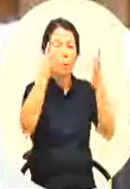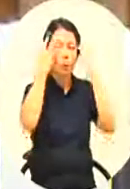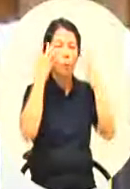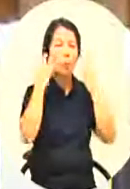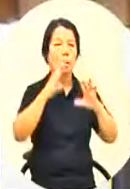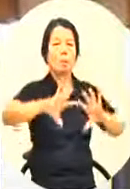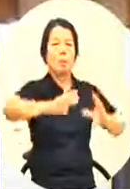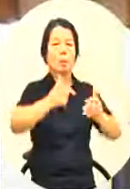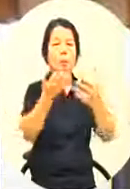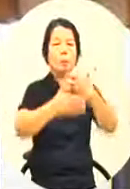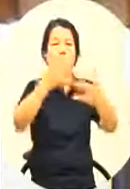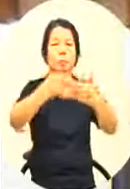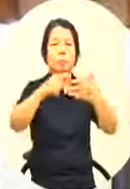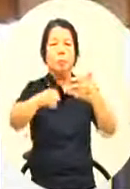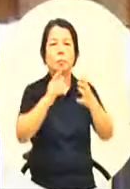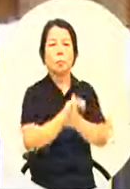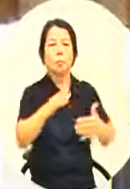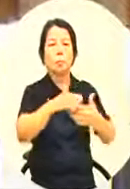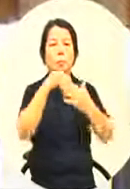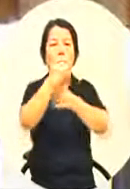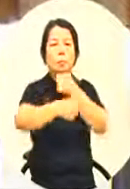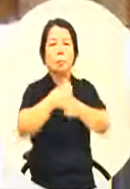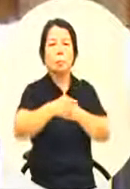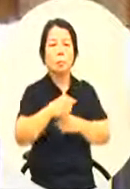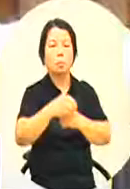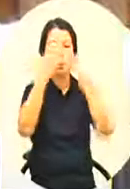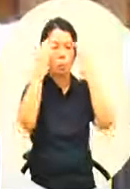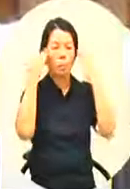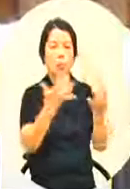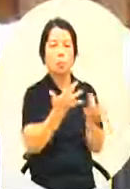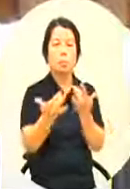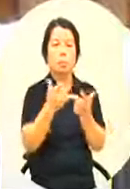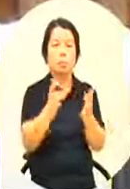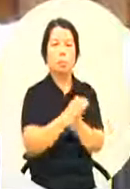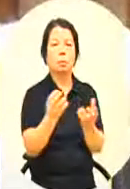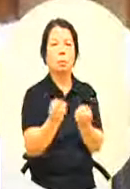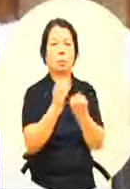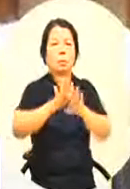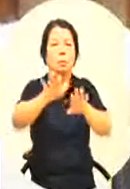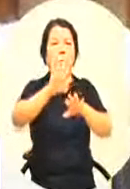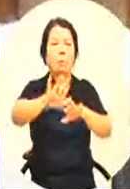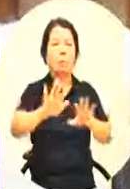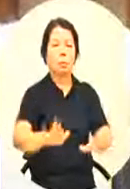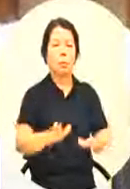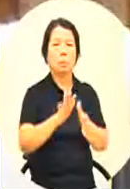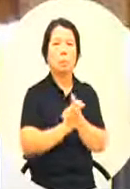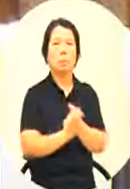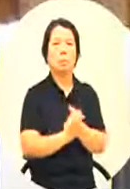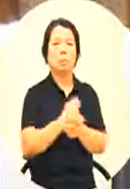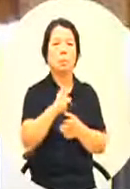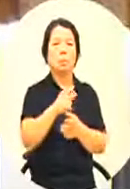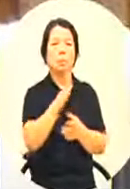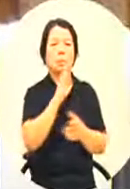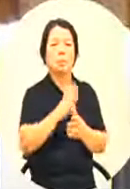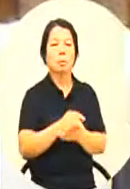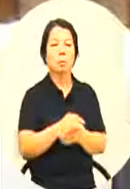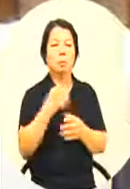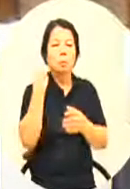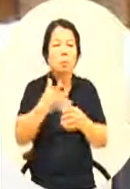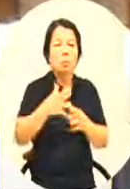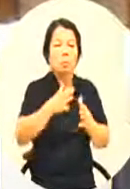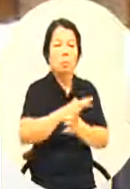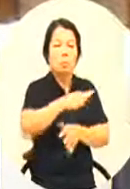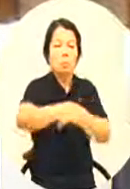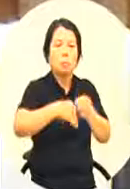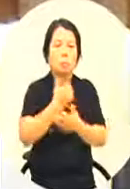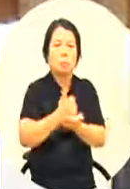全亚洲同时它也带动了韩国的产业发展那今天这是一个全新的经贸布